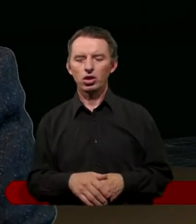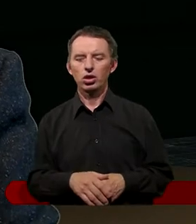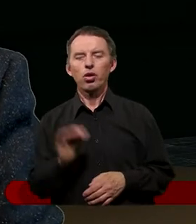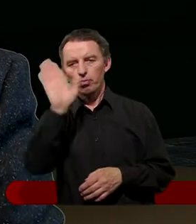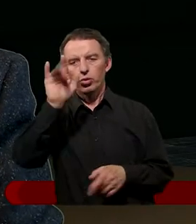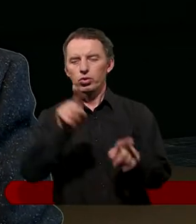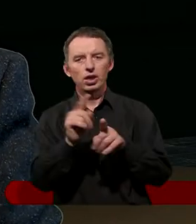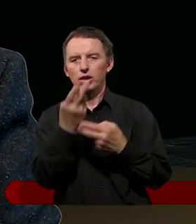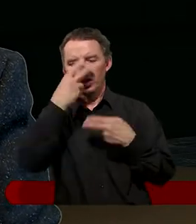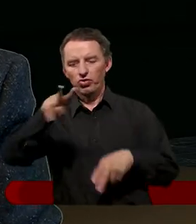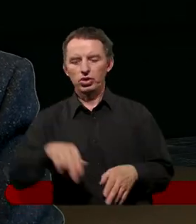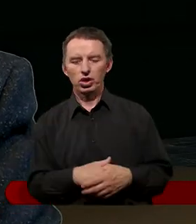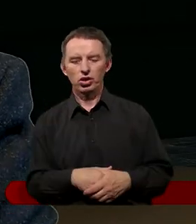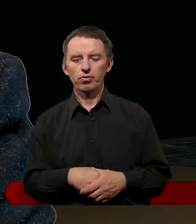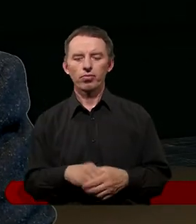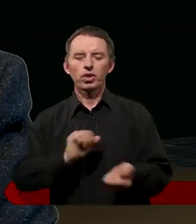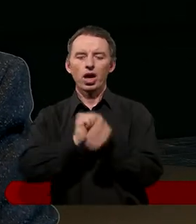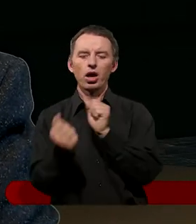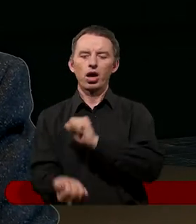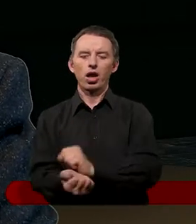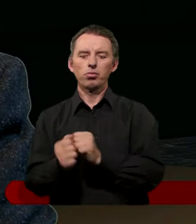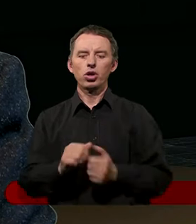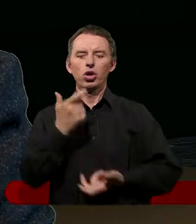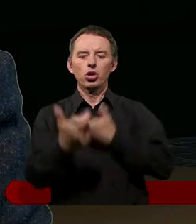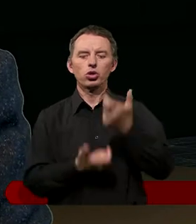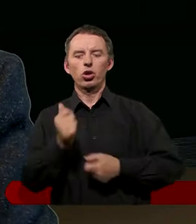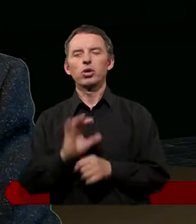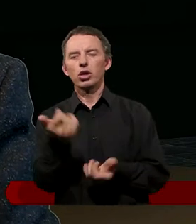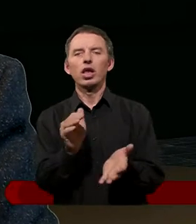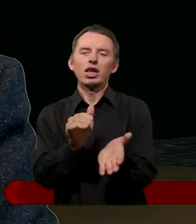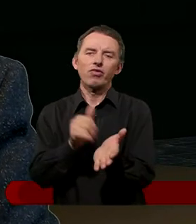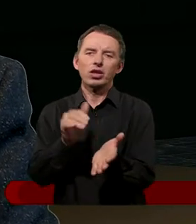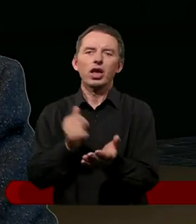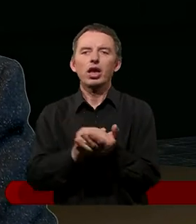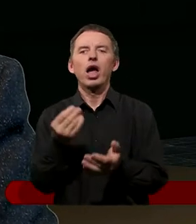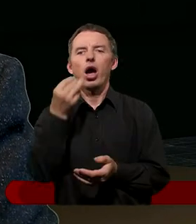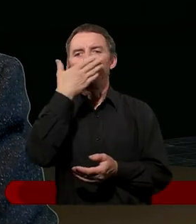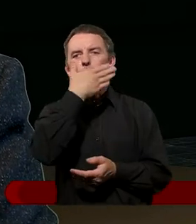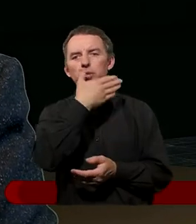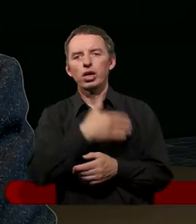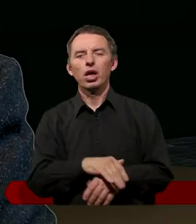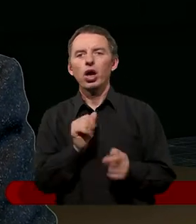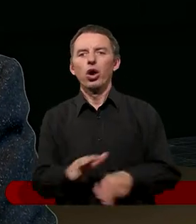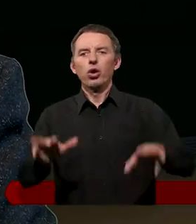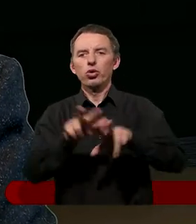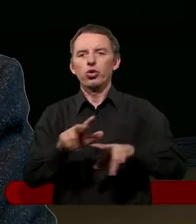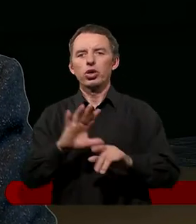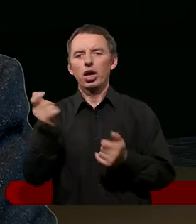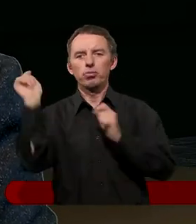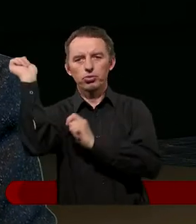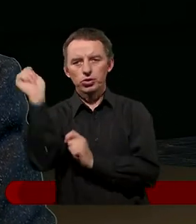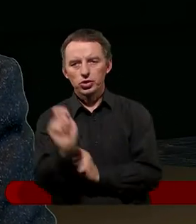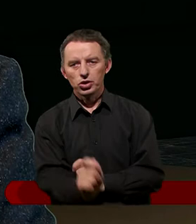ustęśliwić, prawda? Albo zrobić coś specjalnego na obiad, żeby ta rodzina, jak się